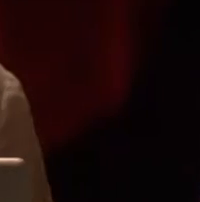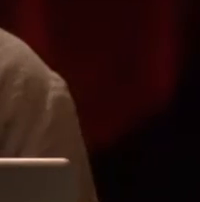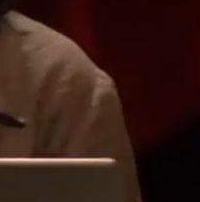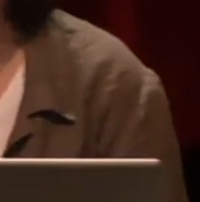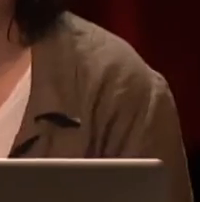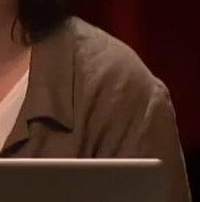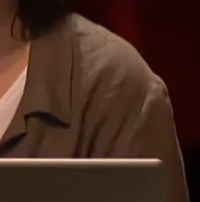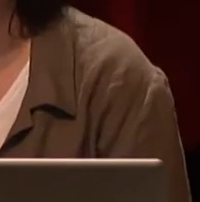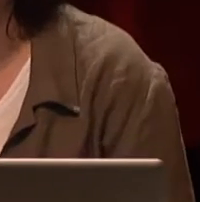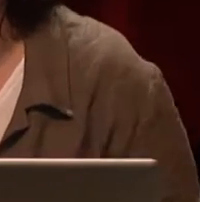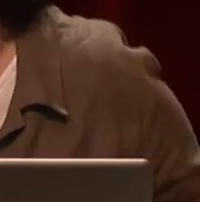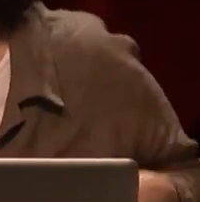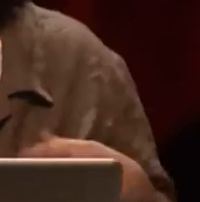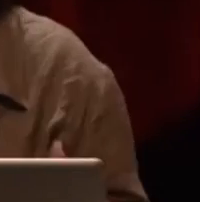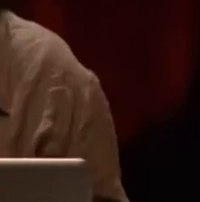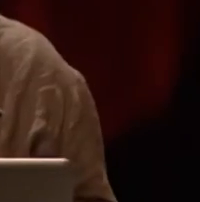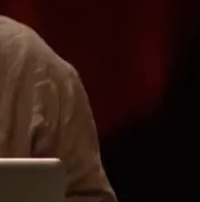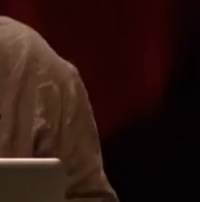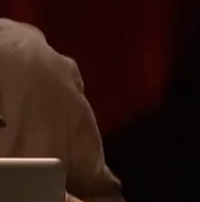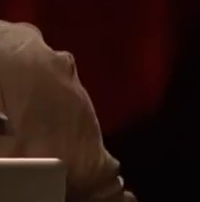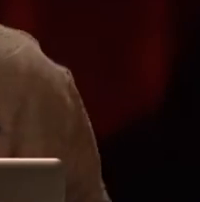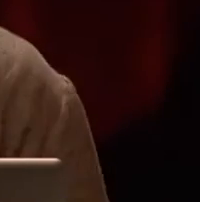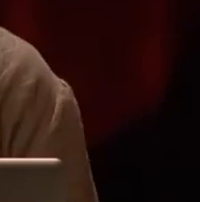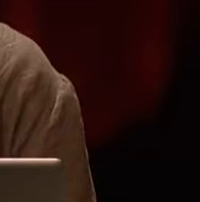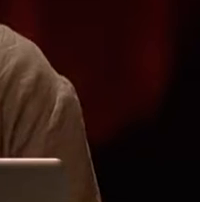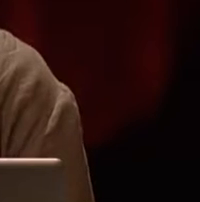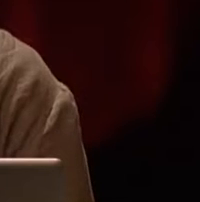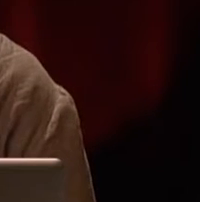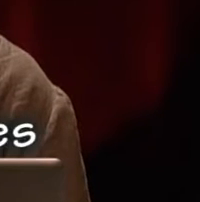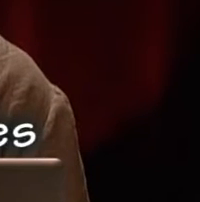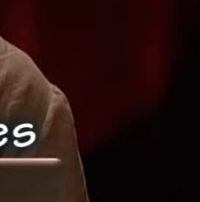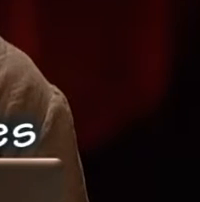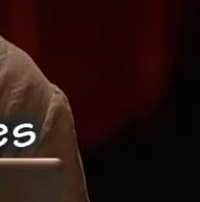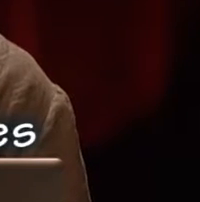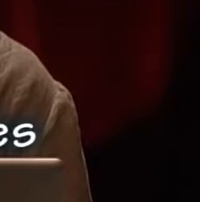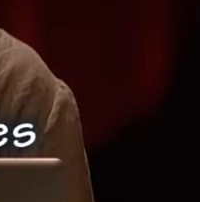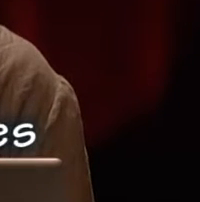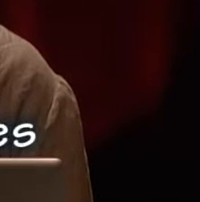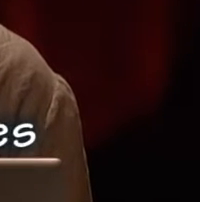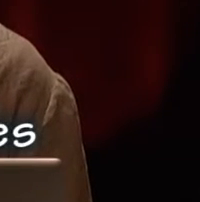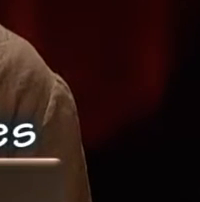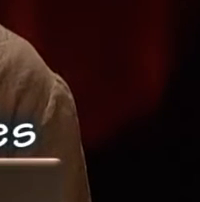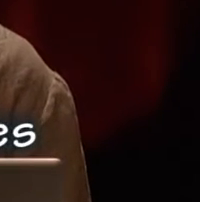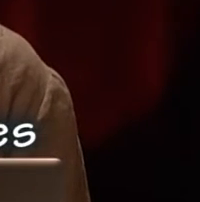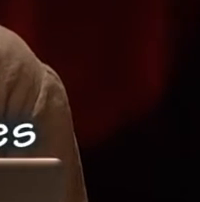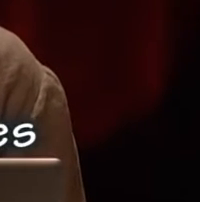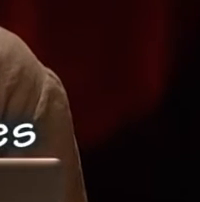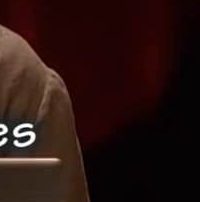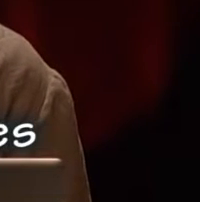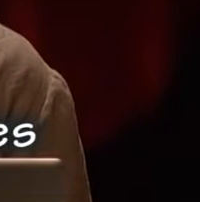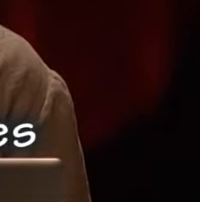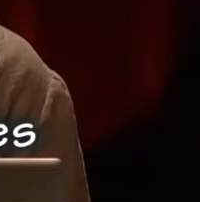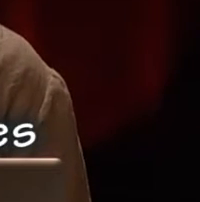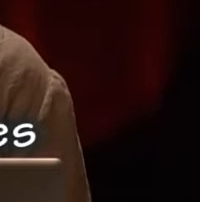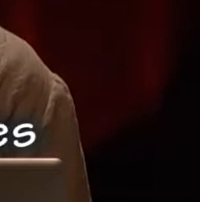Et j'ai même inclus cette conférence dans le cycle de cette université populaire qui se passe en Val-de-Marne. Et donc nous sommes aujourd